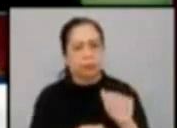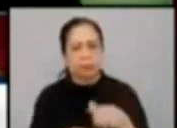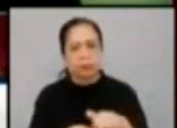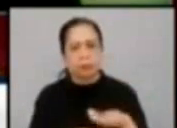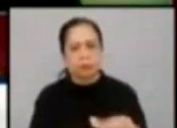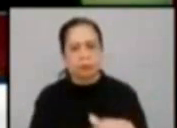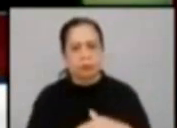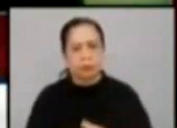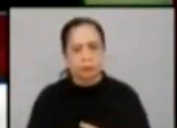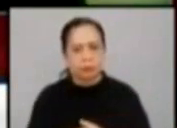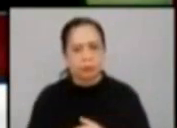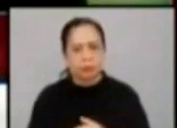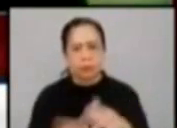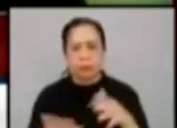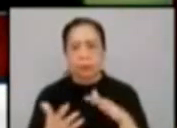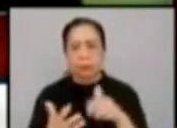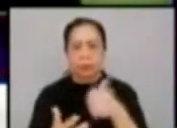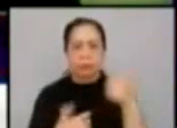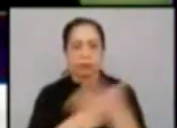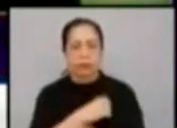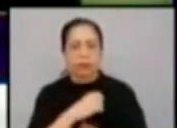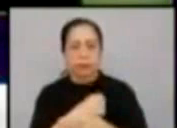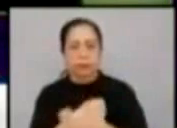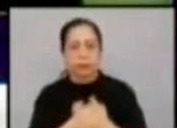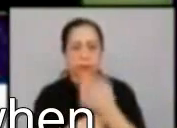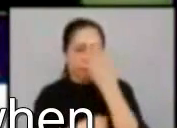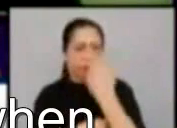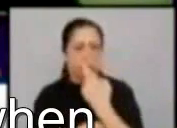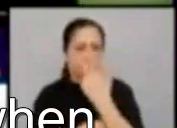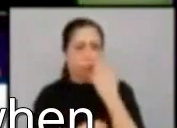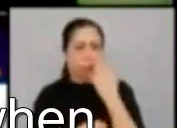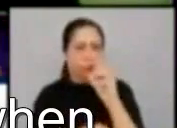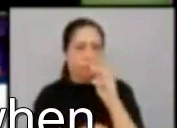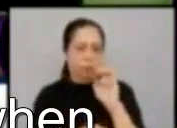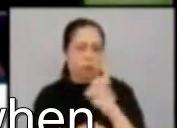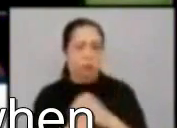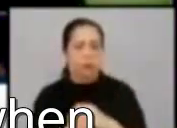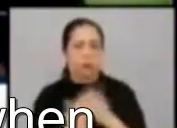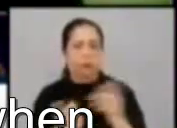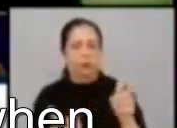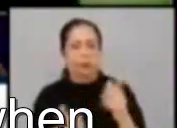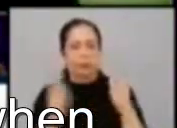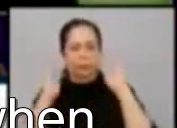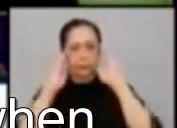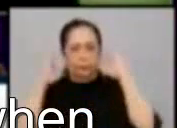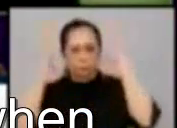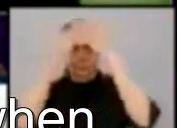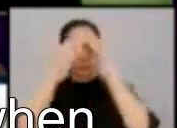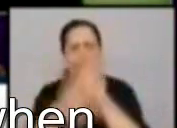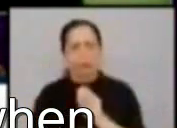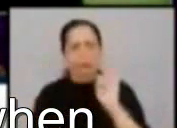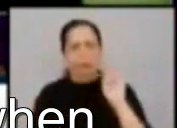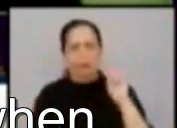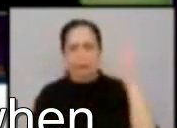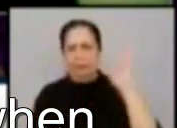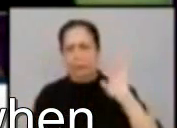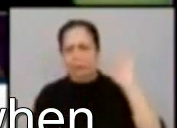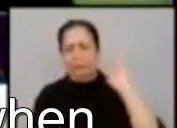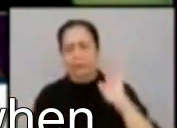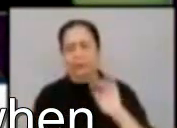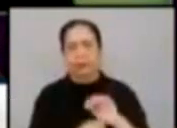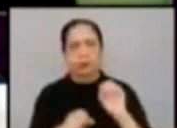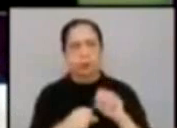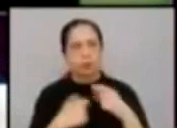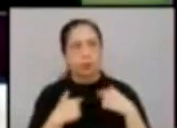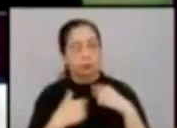study abroad sa Rome by Cardinal Singh. Yun, kaya